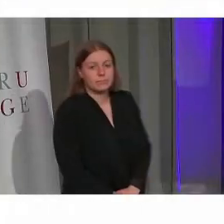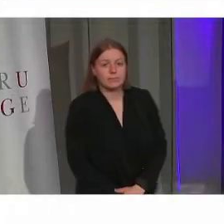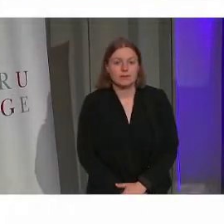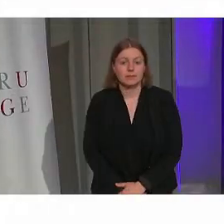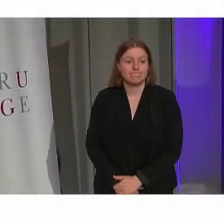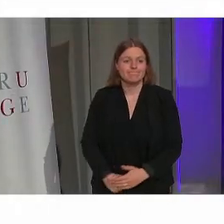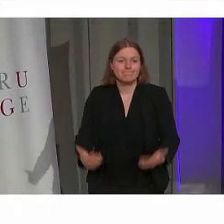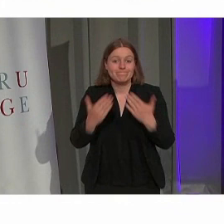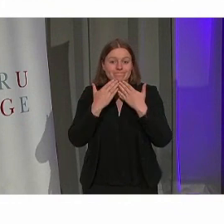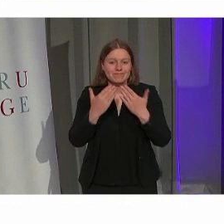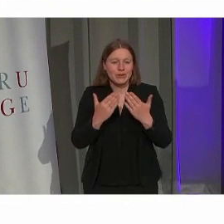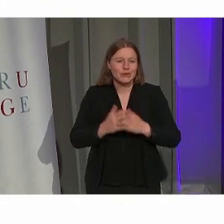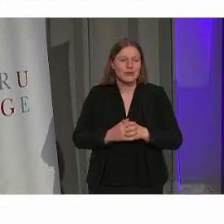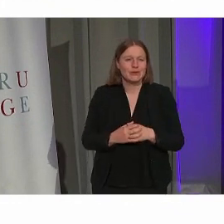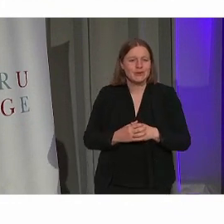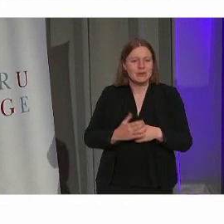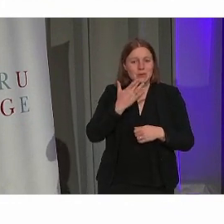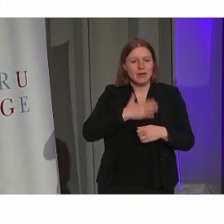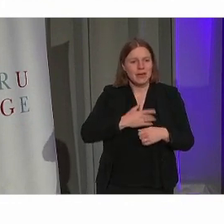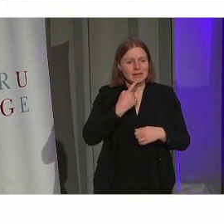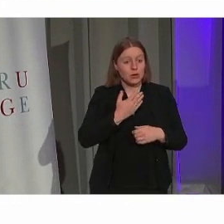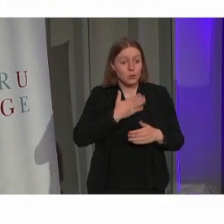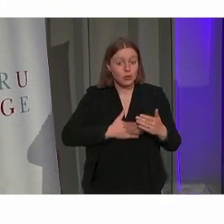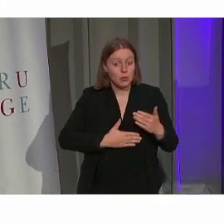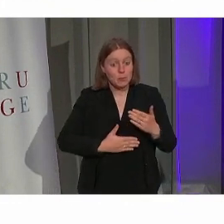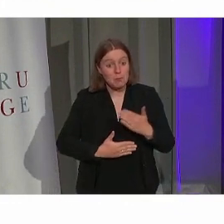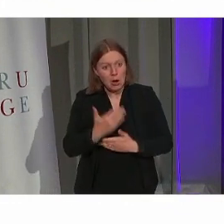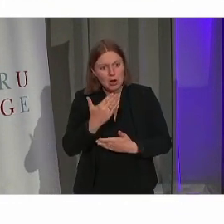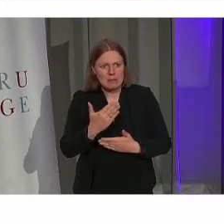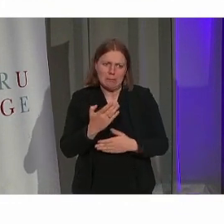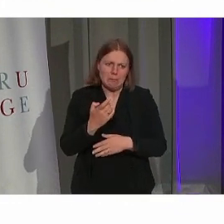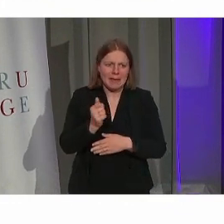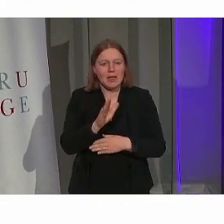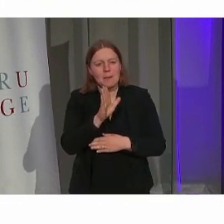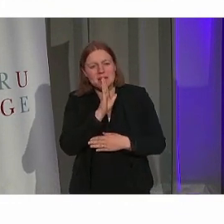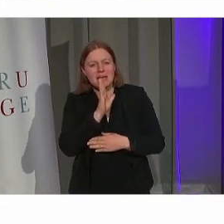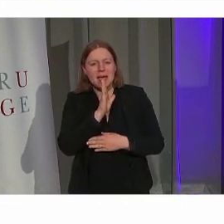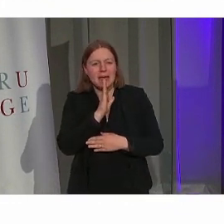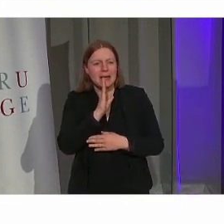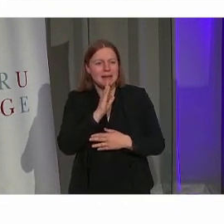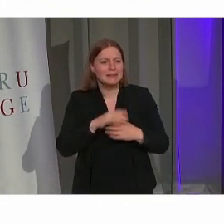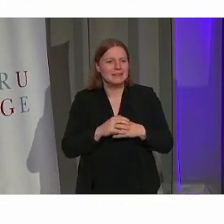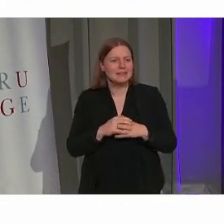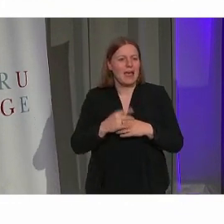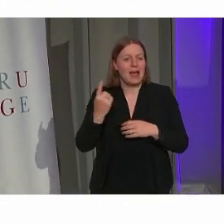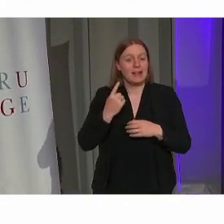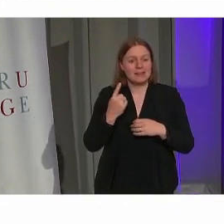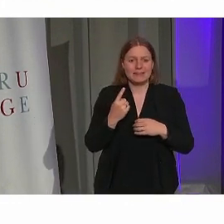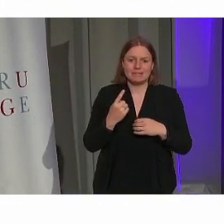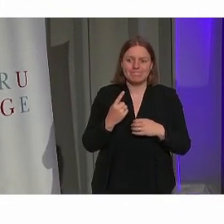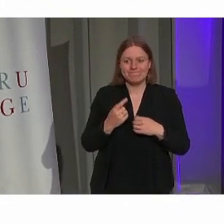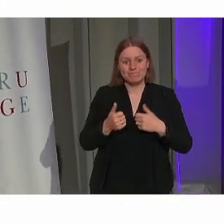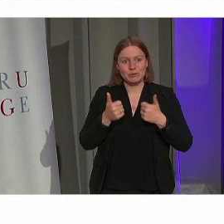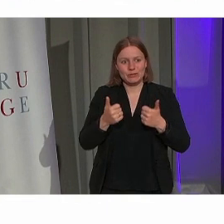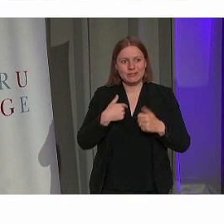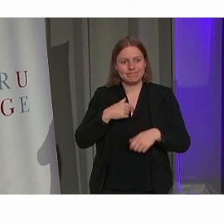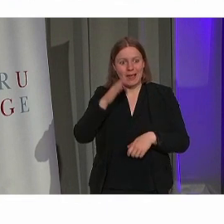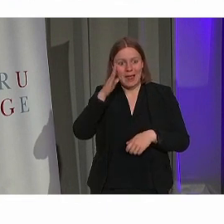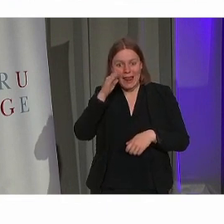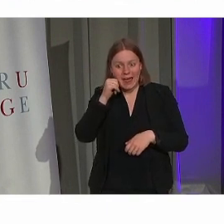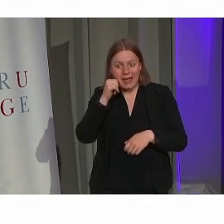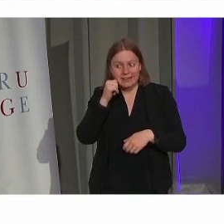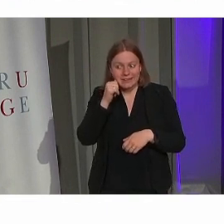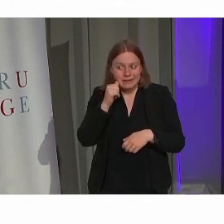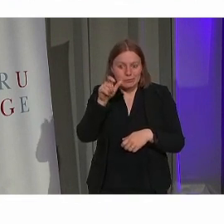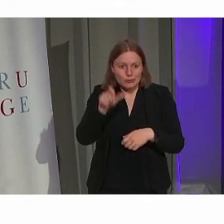Dank u wel. Ik zou zeggen goeiemorgen, maar het is bijna middag. Altijd een dankbare taak om als laatste spreker voor de